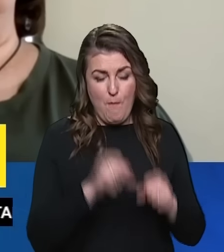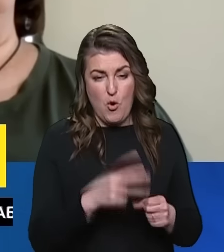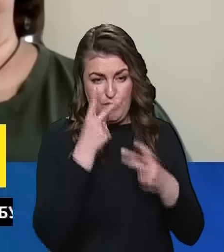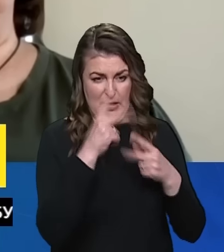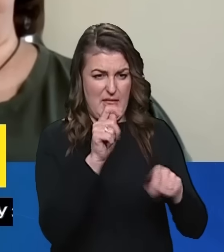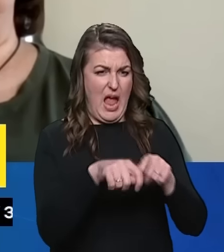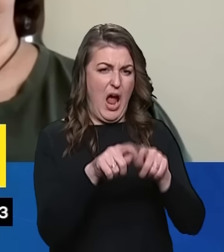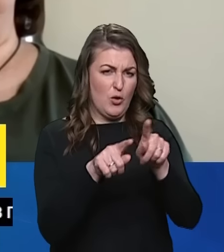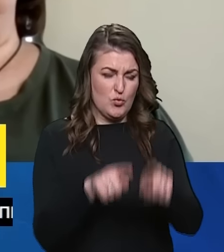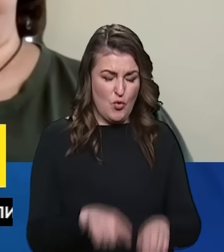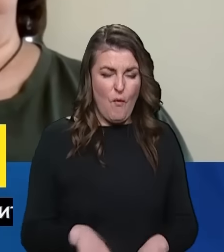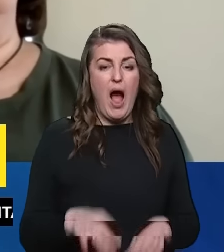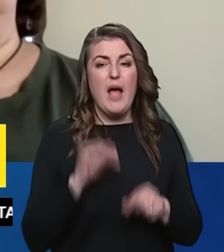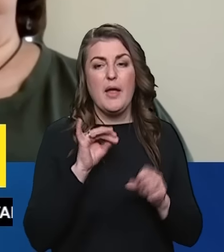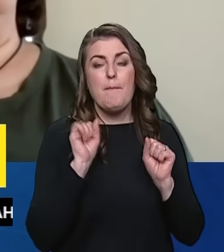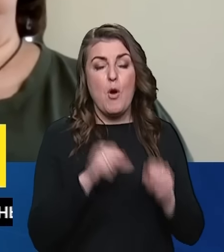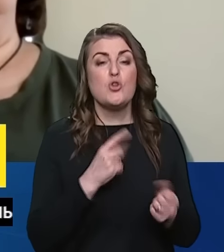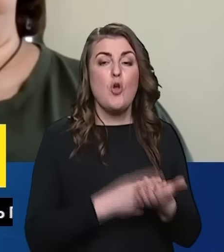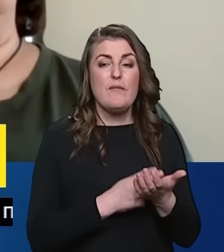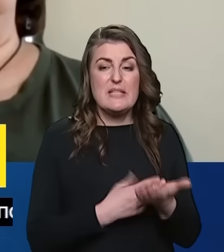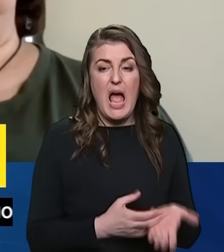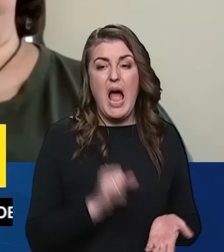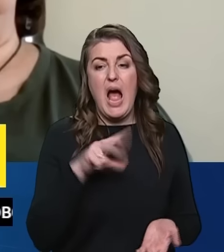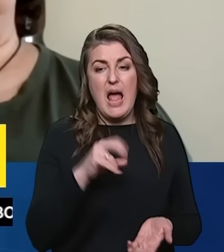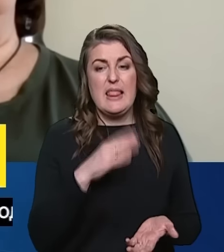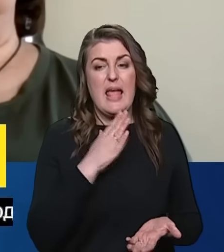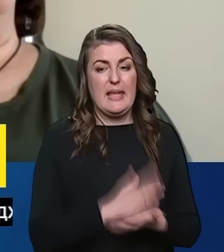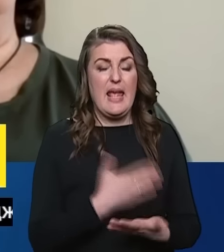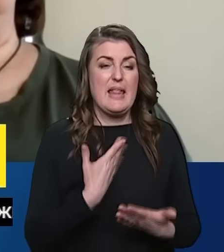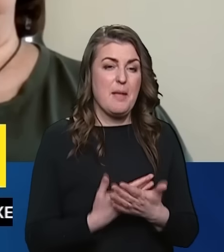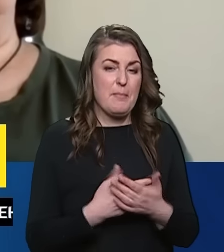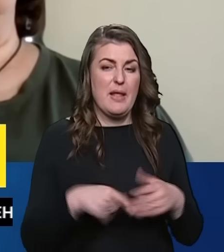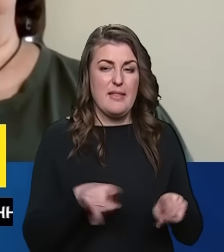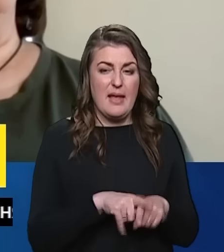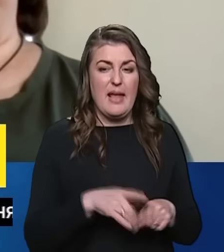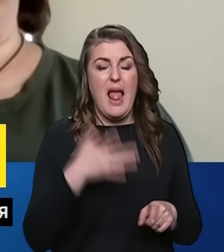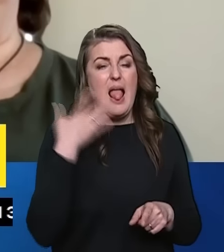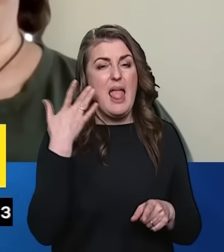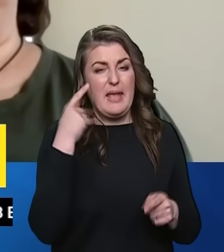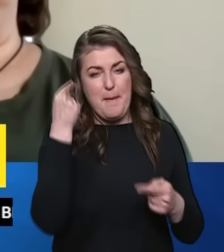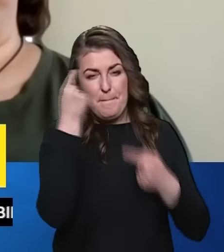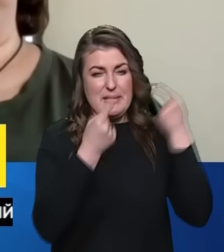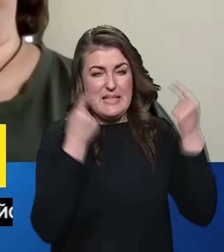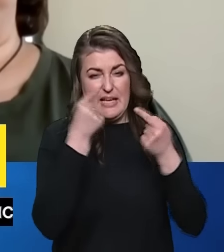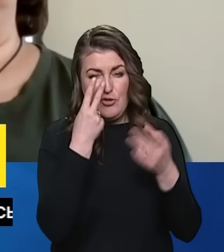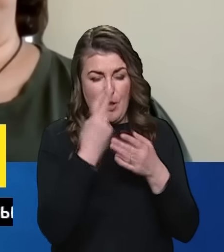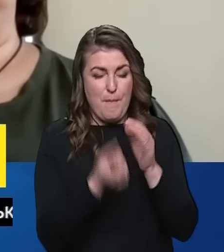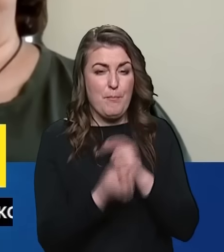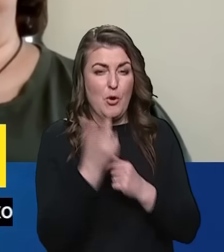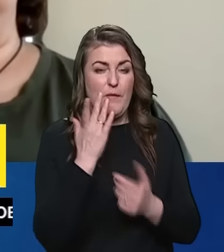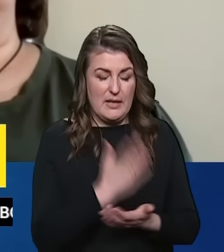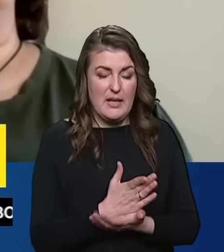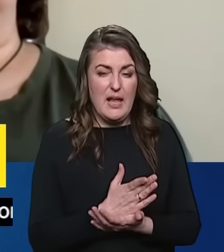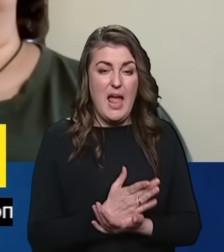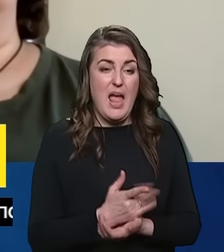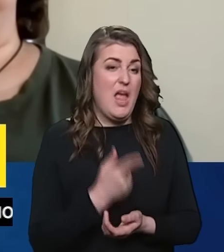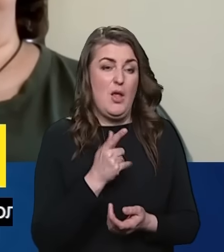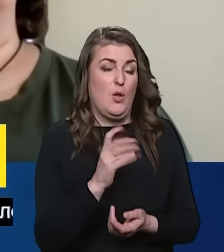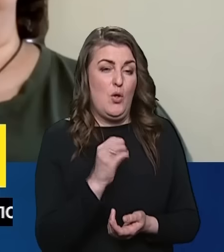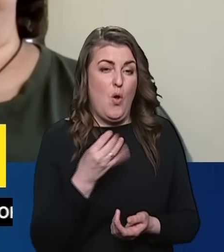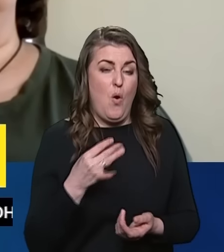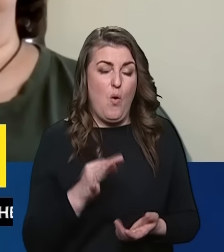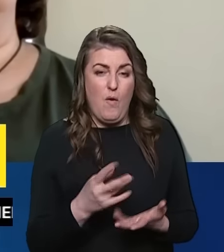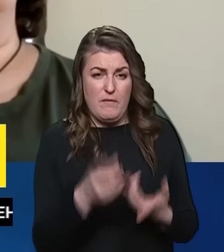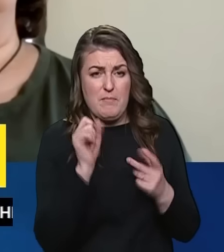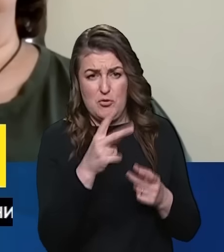діагностувати і можемо довести. Але є, наприклад, такий легкий психічний прояв, і його ж,